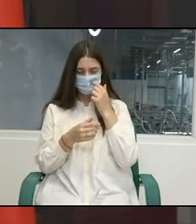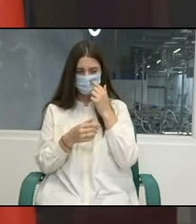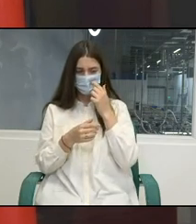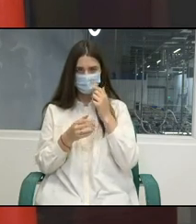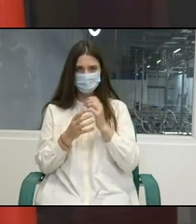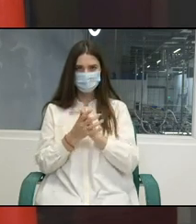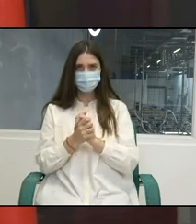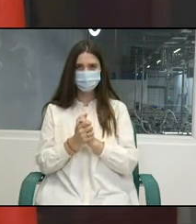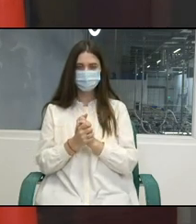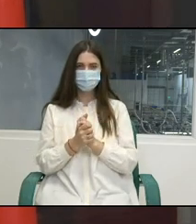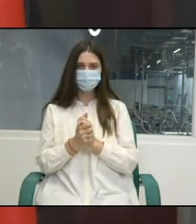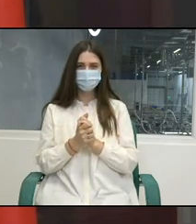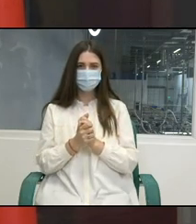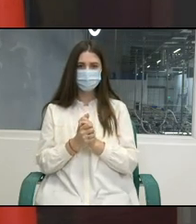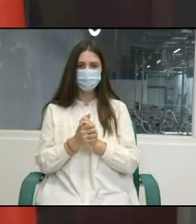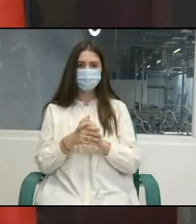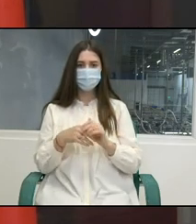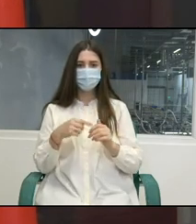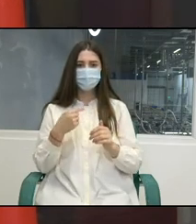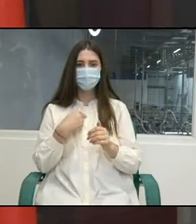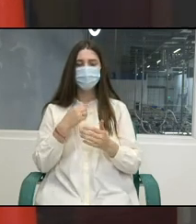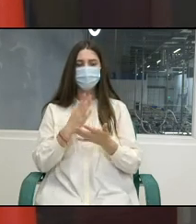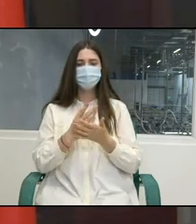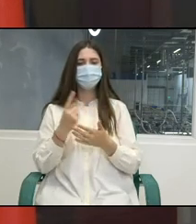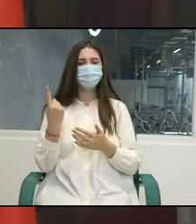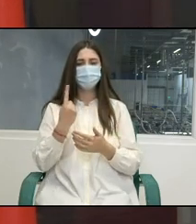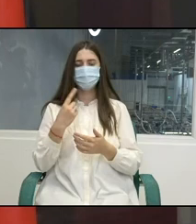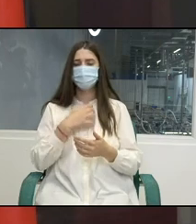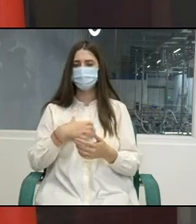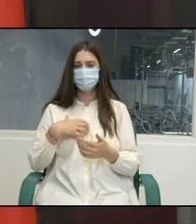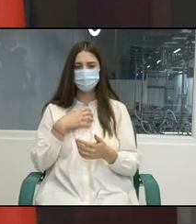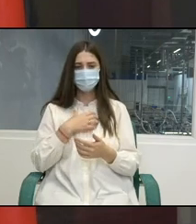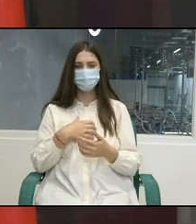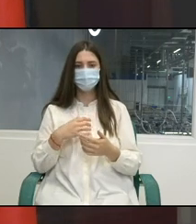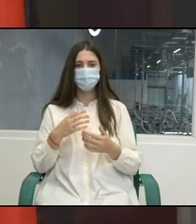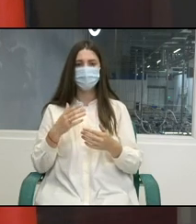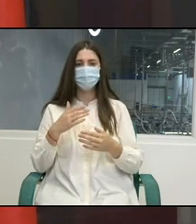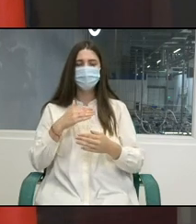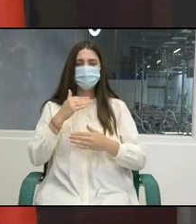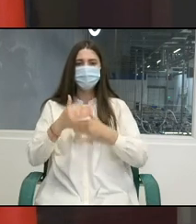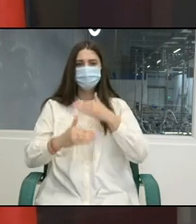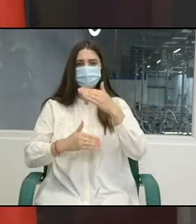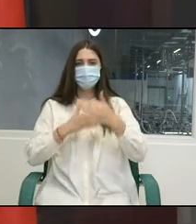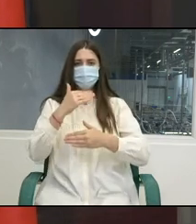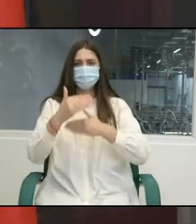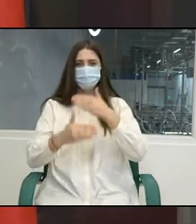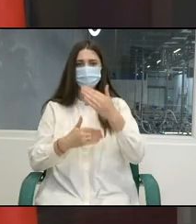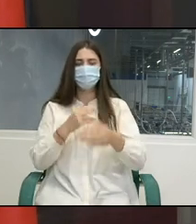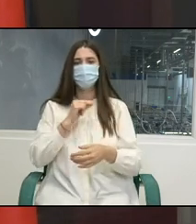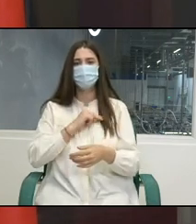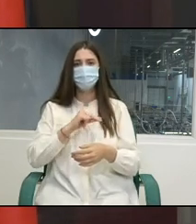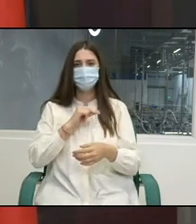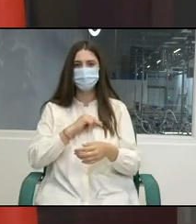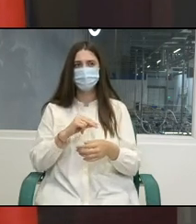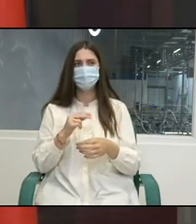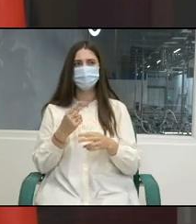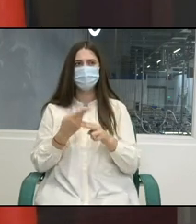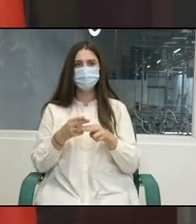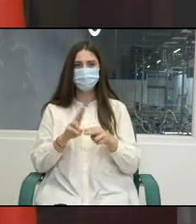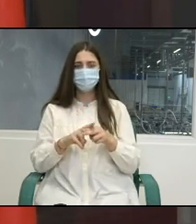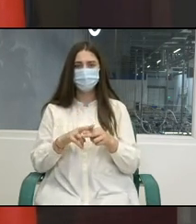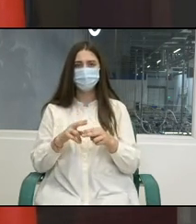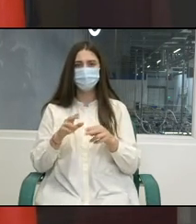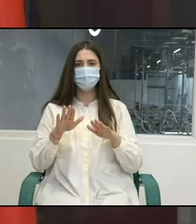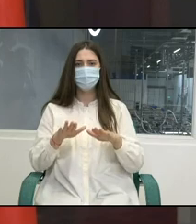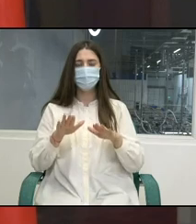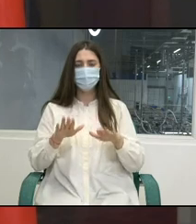Noi, preocuparea noastră cea mai mare este acum să dezvoltăm infrastructură socială pentru adaptarea locurilor de muncă